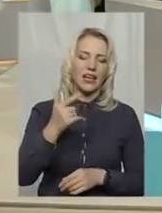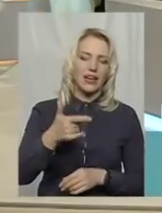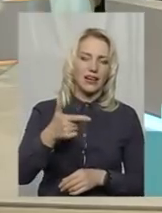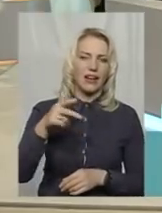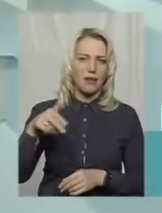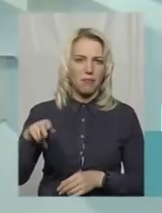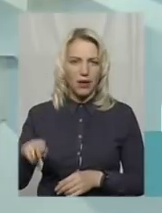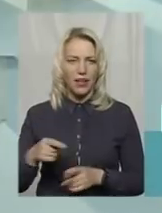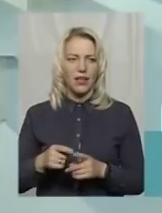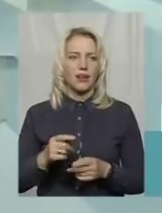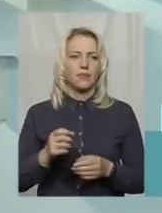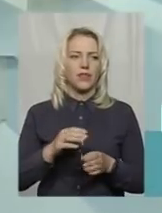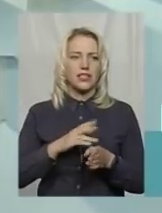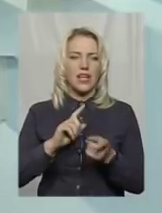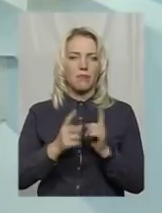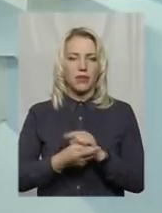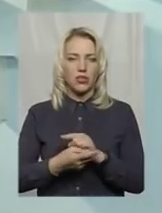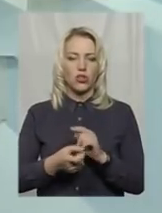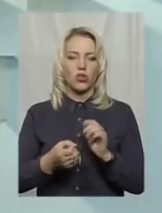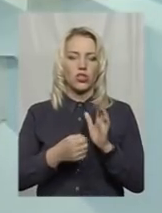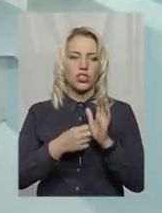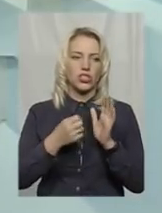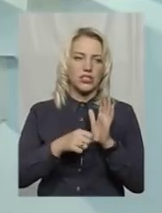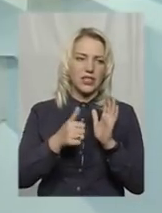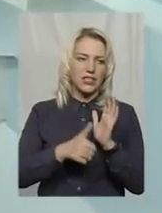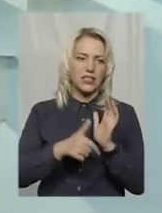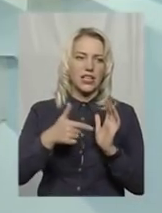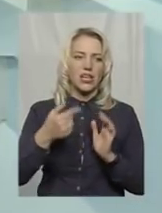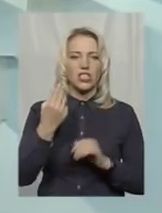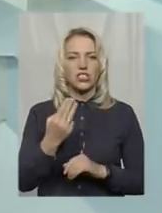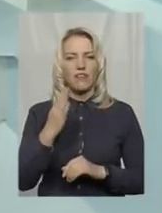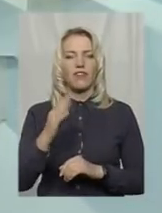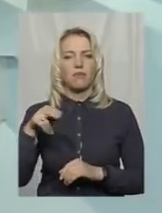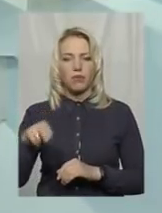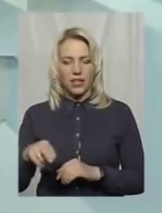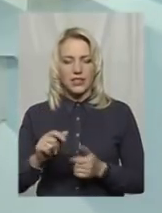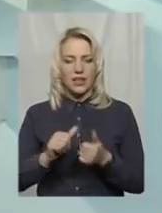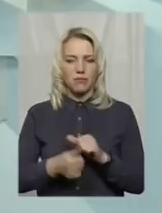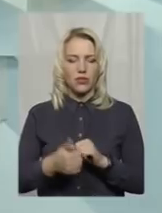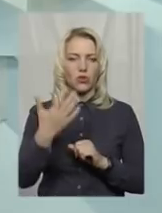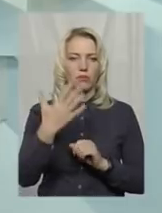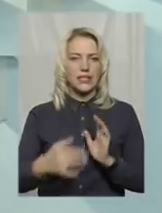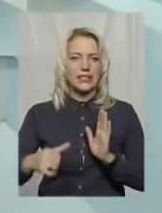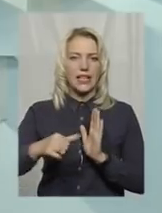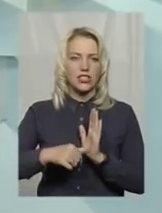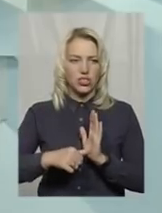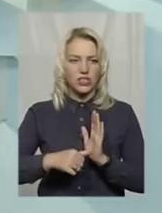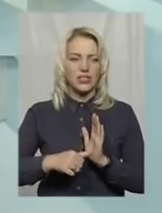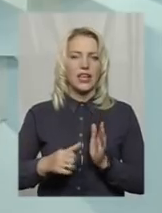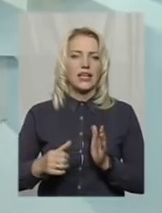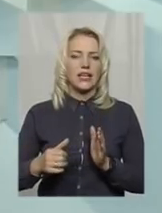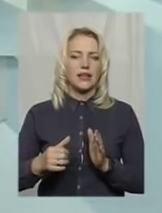ГРП, замінено 18 ШРП та додатково встановлено 1 ШРП, замінено 56 запірних